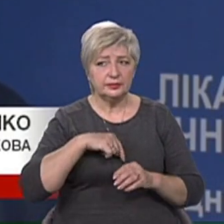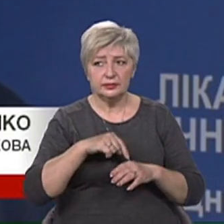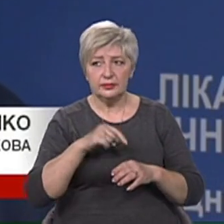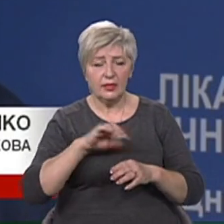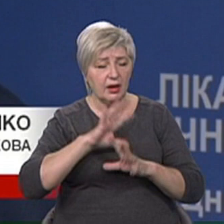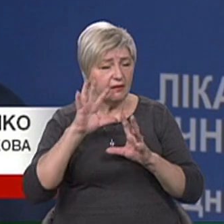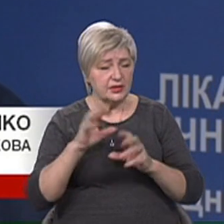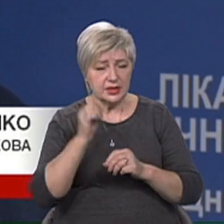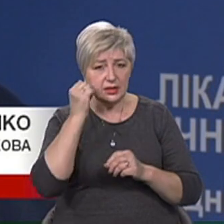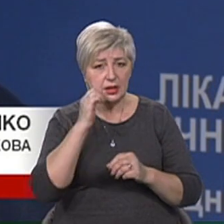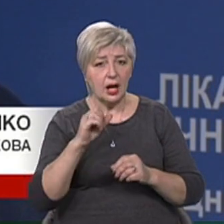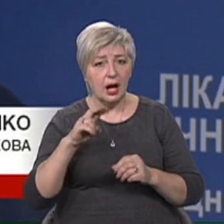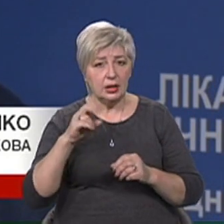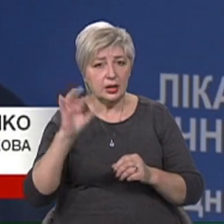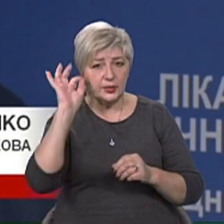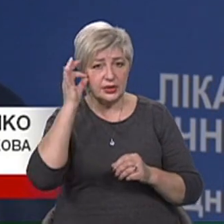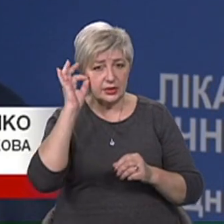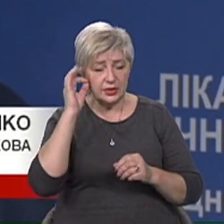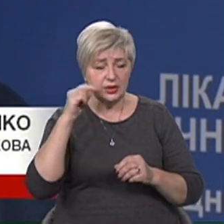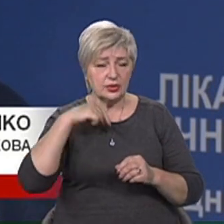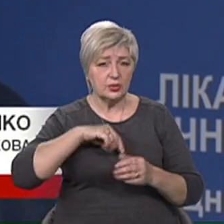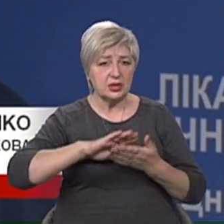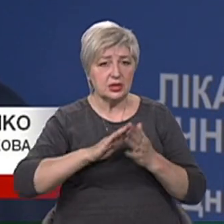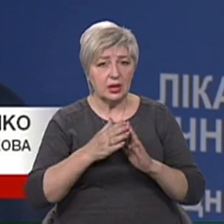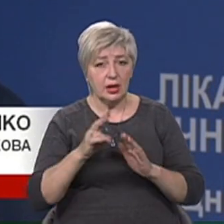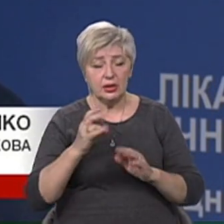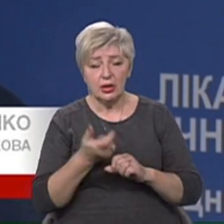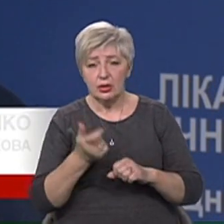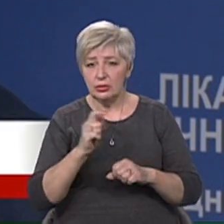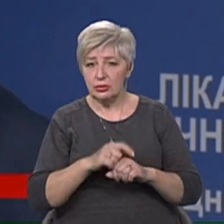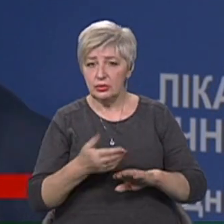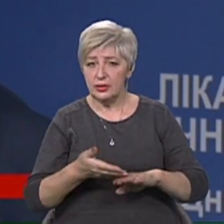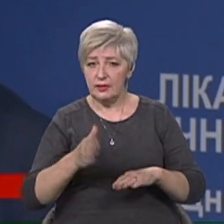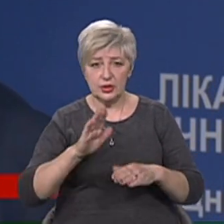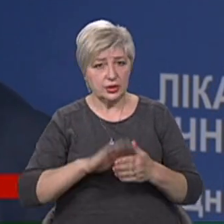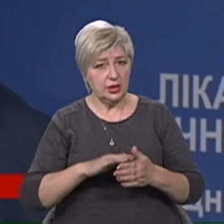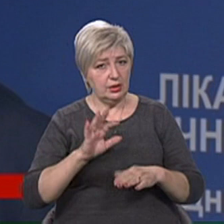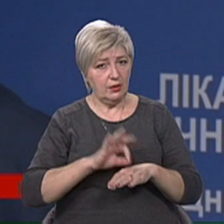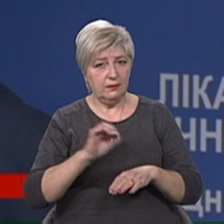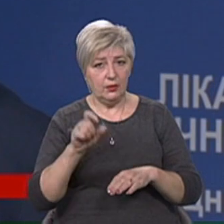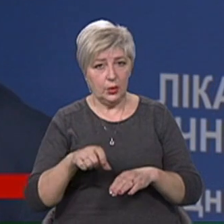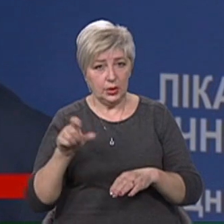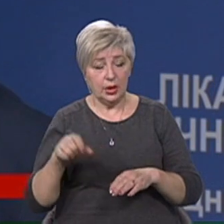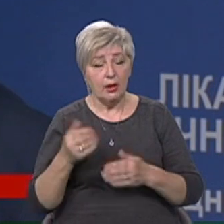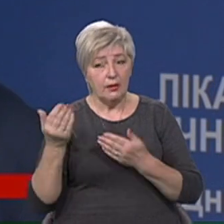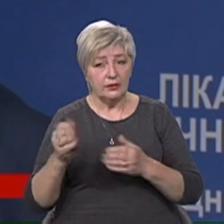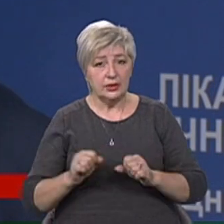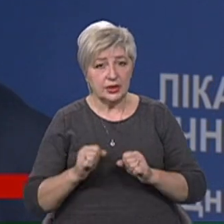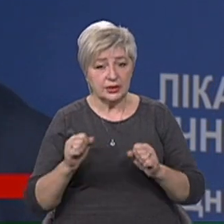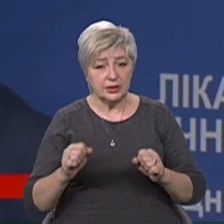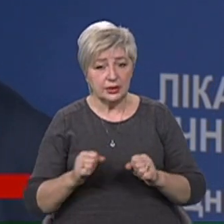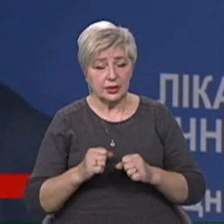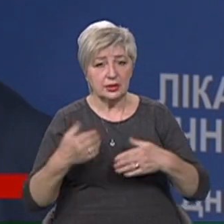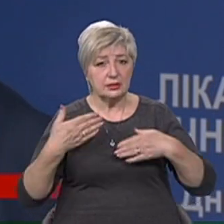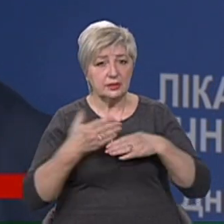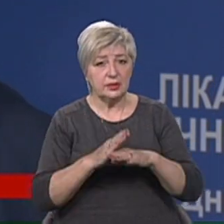але в психологічному стані дуже важкі хворі. Вони стараються вибивати вікна,